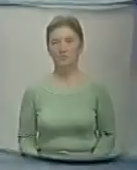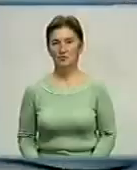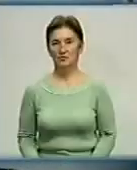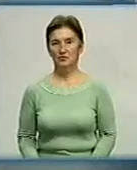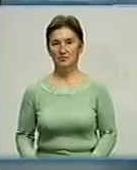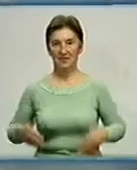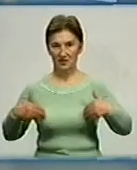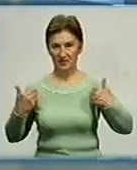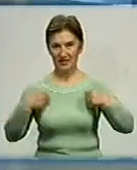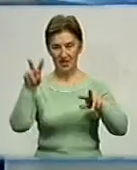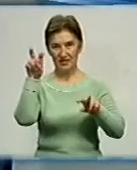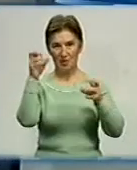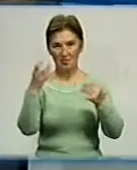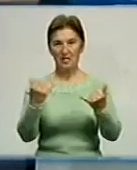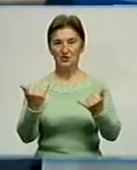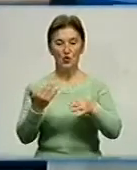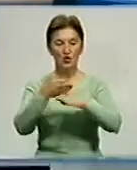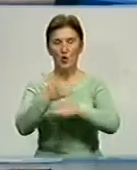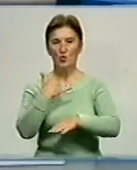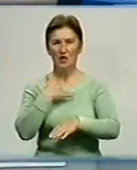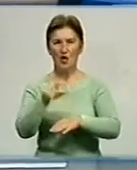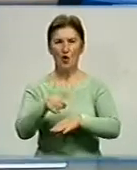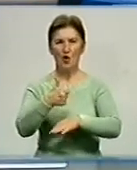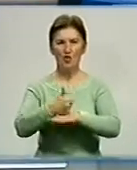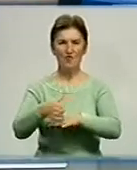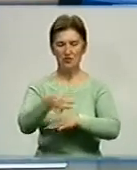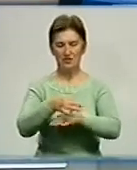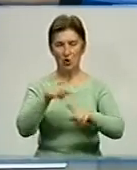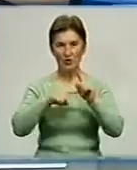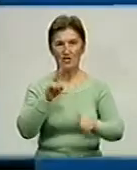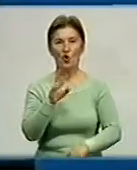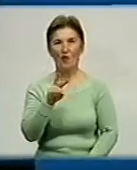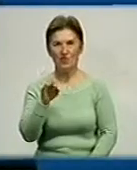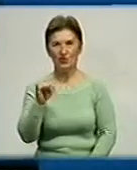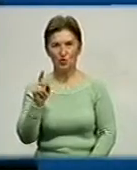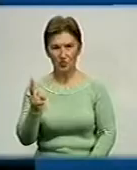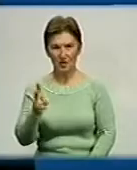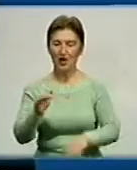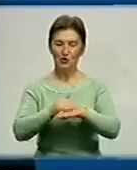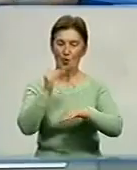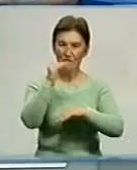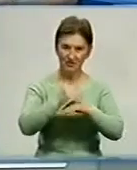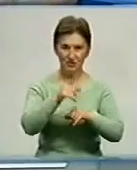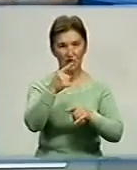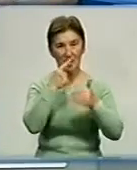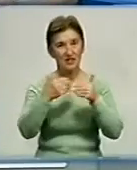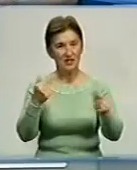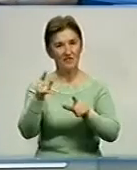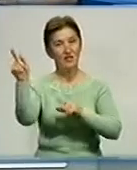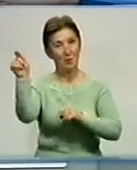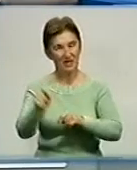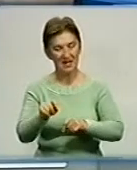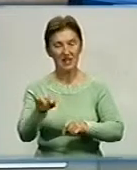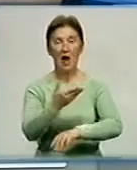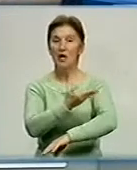Вітаю на часі тема дня і у студії сьогодні голова обласної ради Микола Ковальчук. Добровечеря, Миколу Михайловичу. Ви нещодавно повернулися з Польщі з